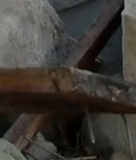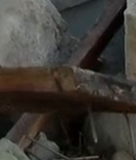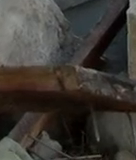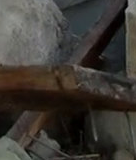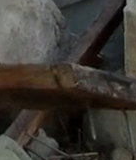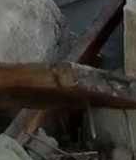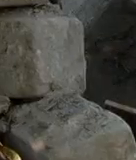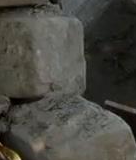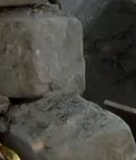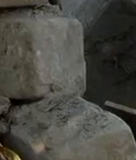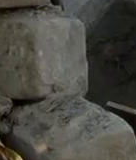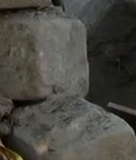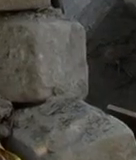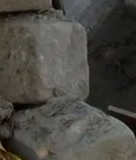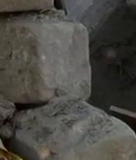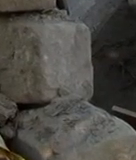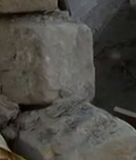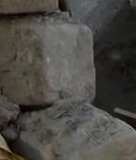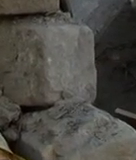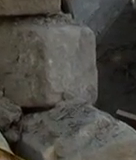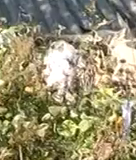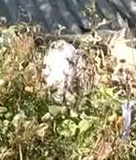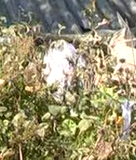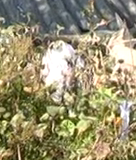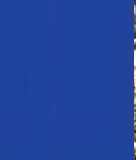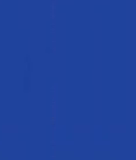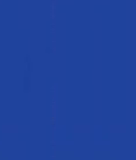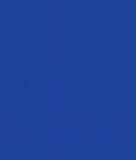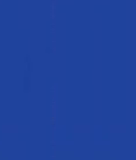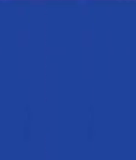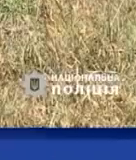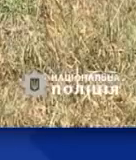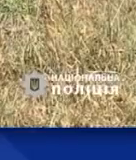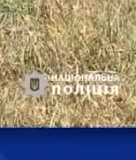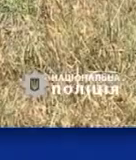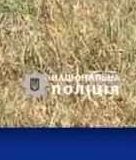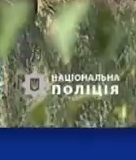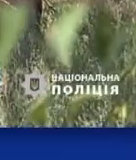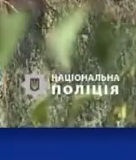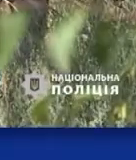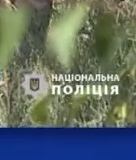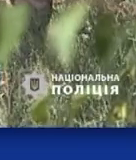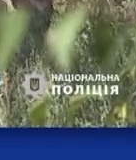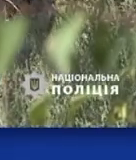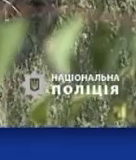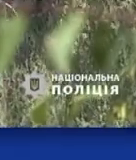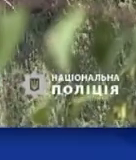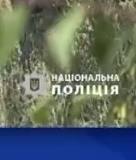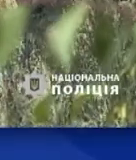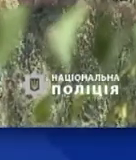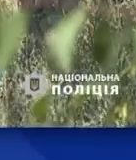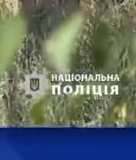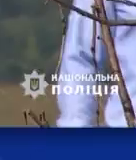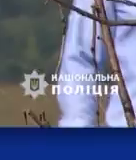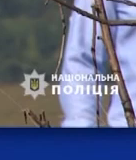Через витік газу на кухні у повітря злетів приватний будинок Вбив, пиячила, так чоловік пояснив